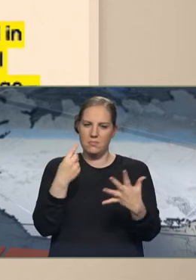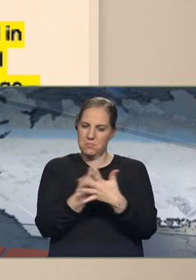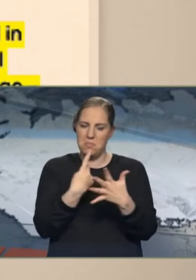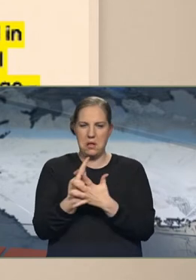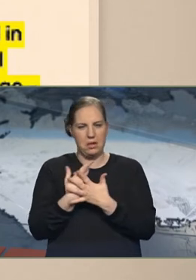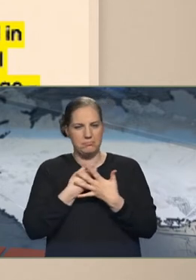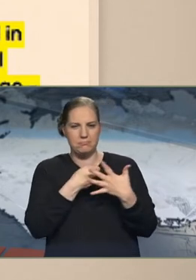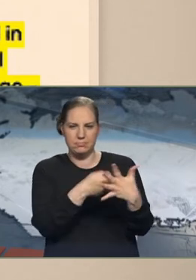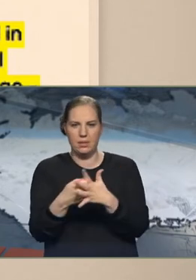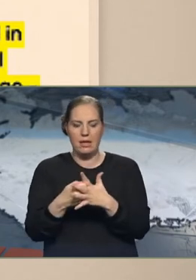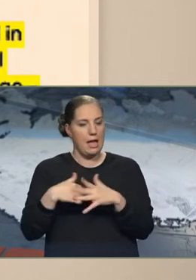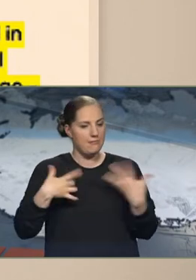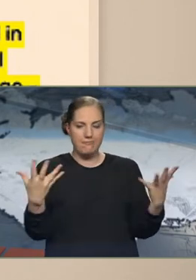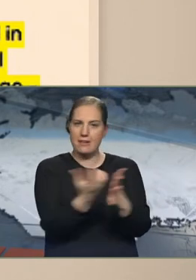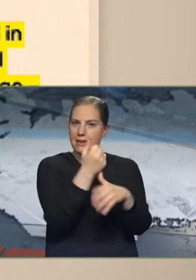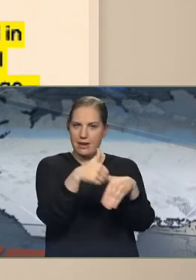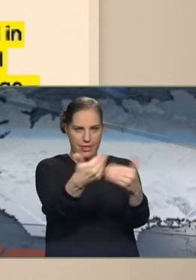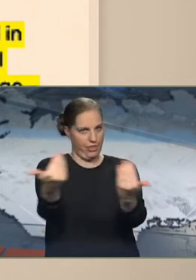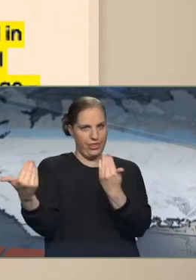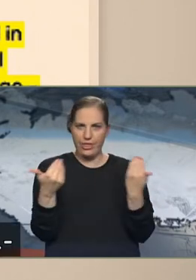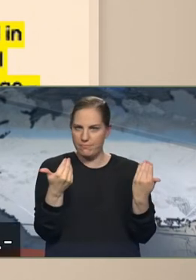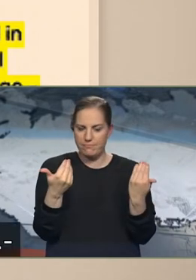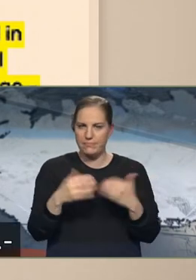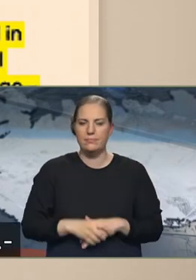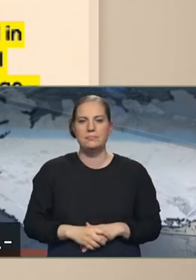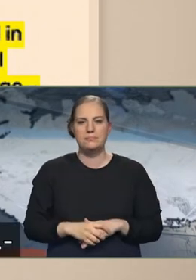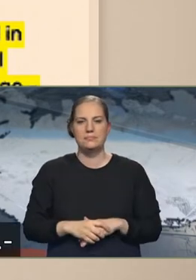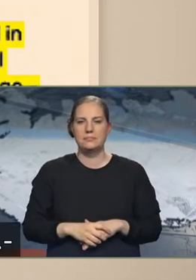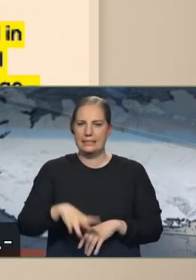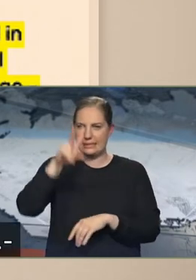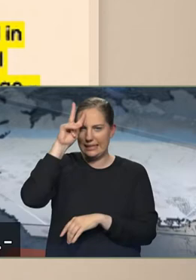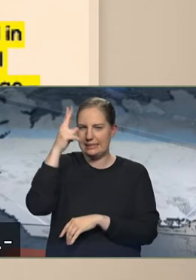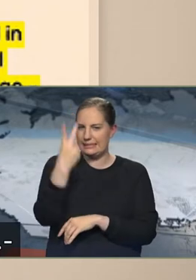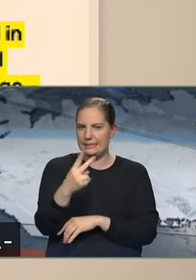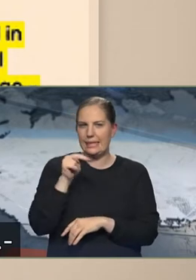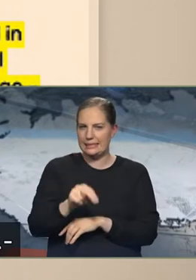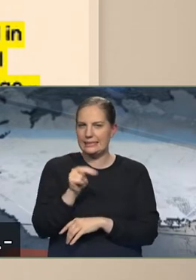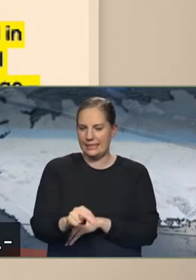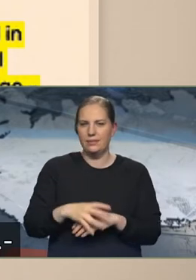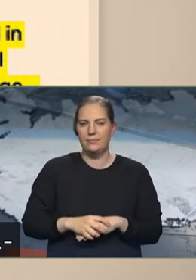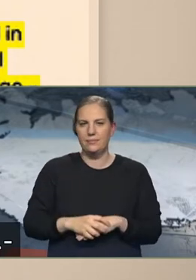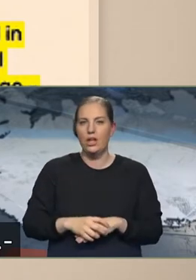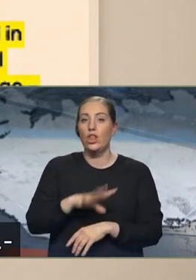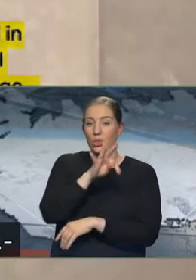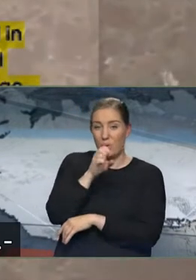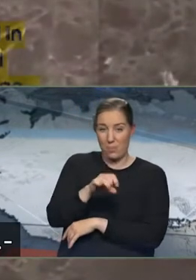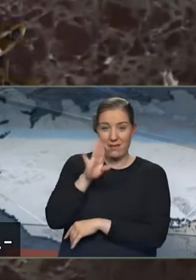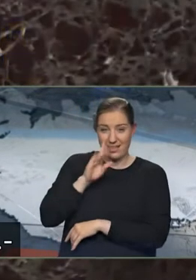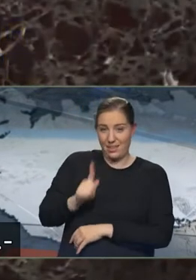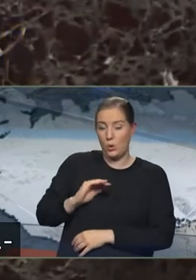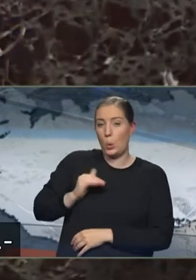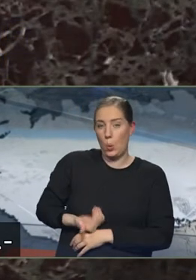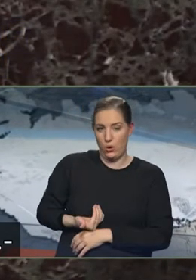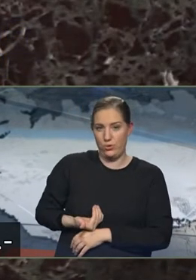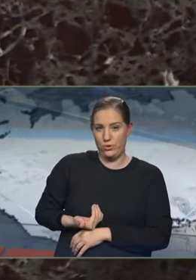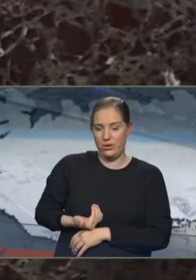but she was nowhere to be seen. Crazy Nancy, that's Trump's nickname for the speaker